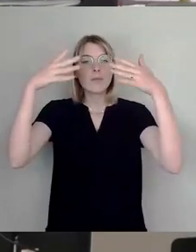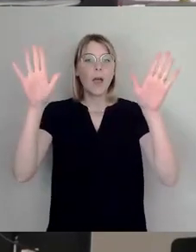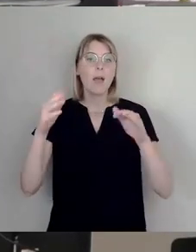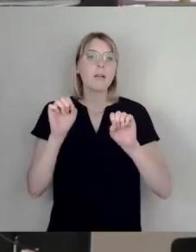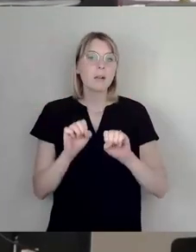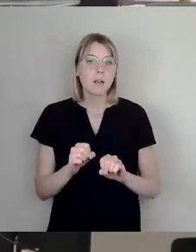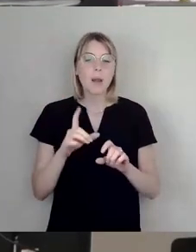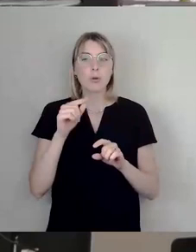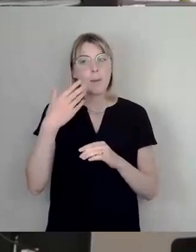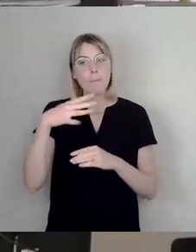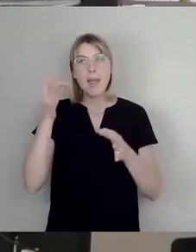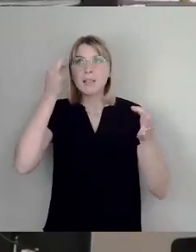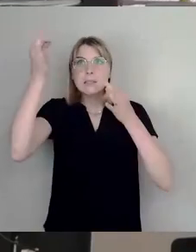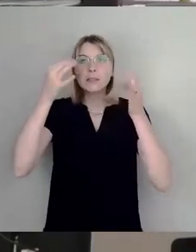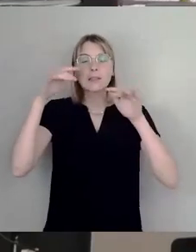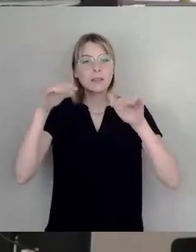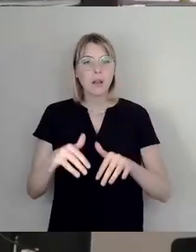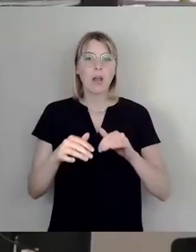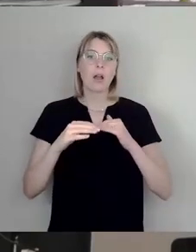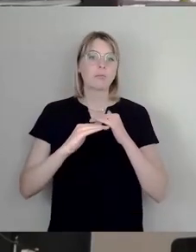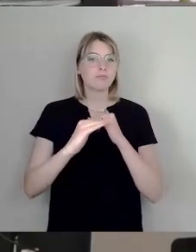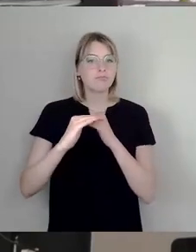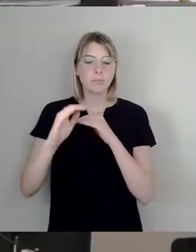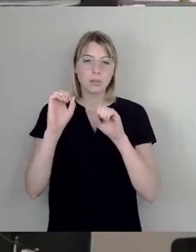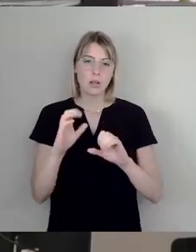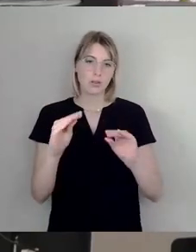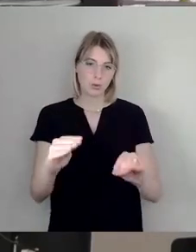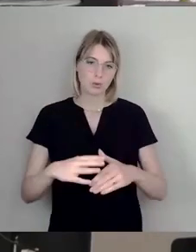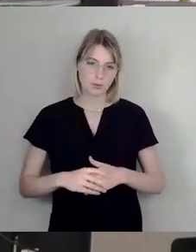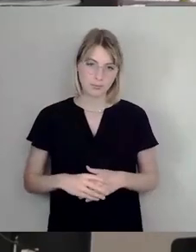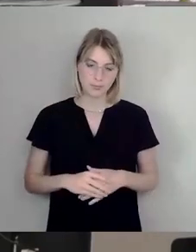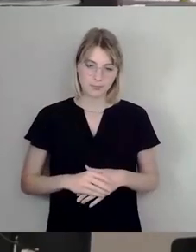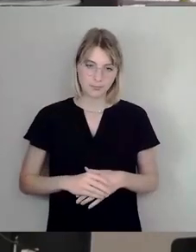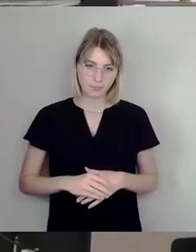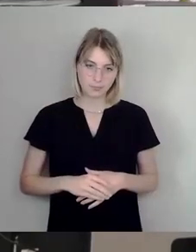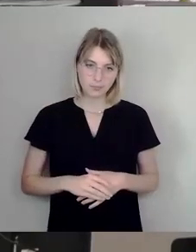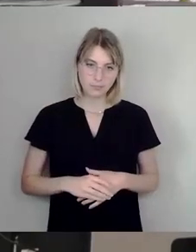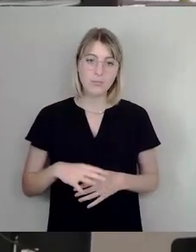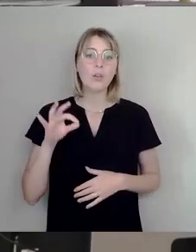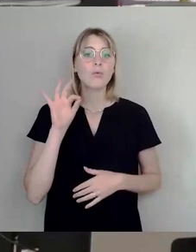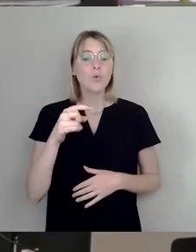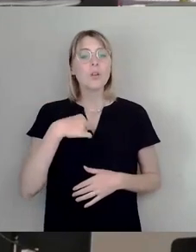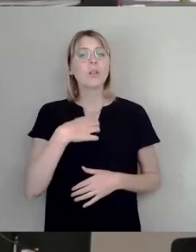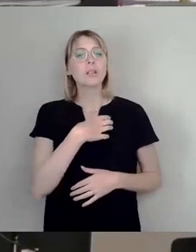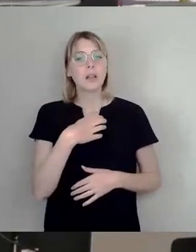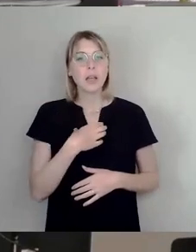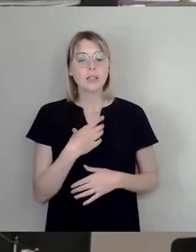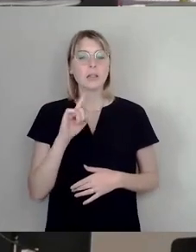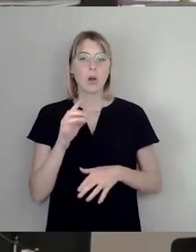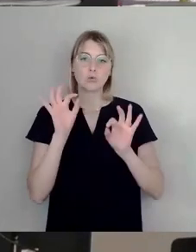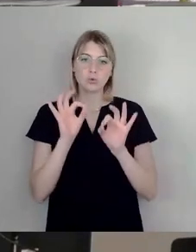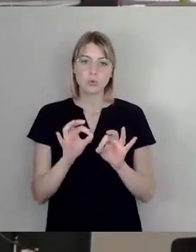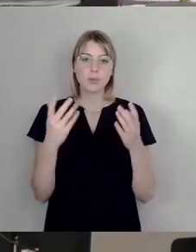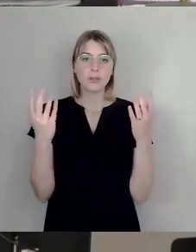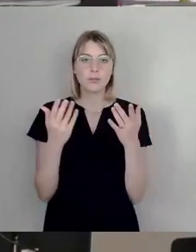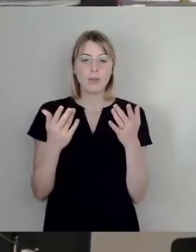Platz in unserer Stadt. Es wäre auch für unsere Stadt angemessen an dieser Stelle, nicht nur für unsere Gäste, sondern eben auch insbesondere